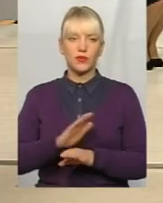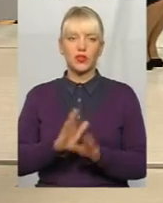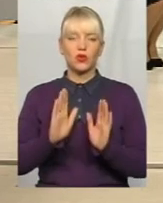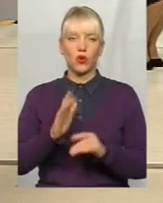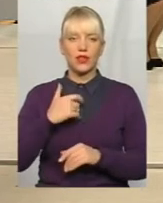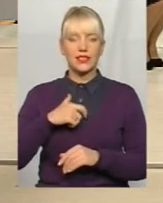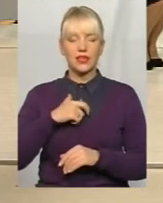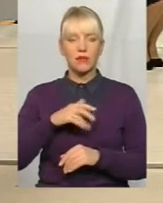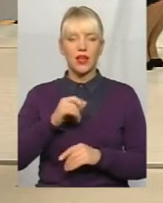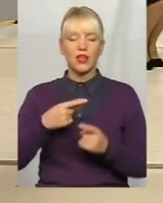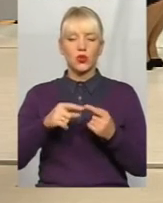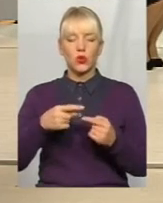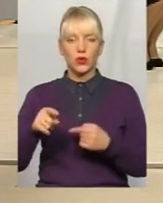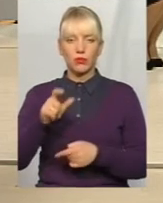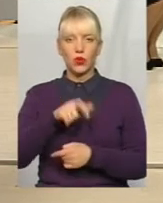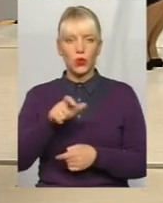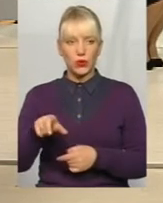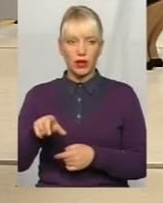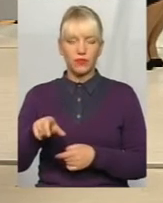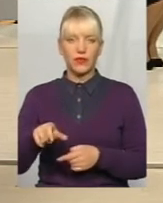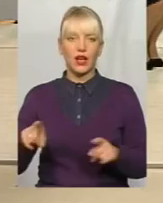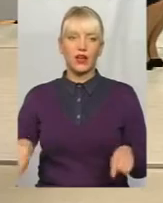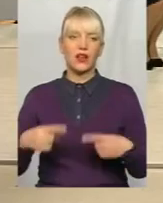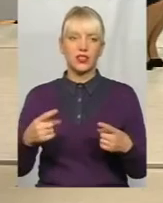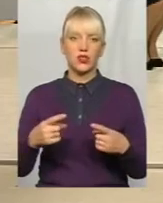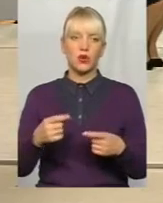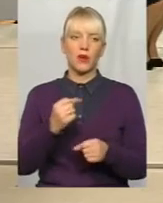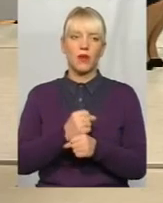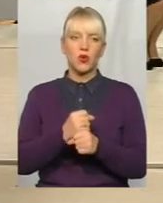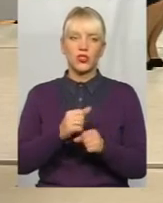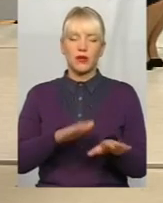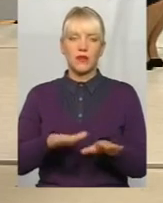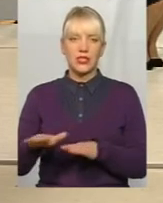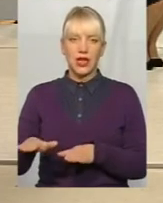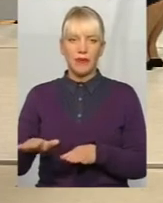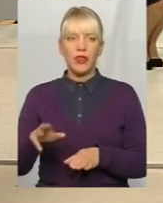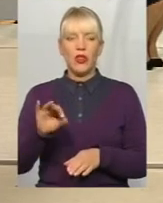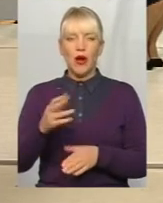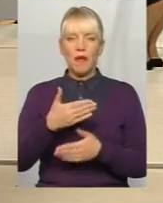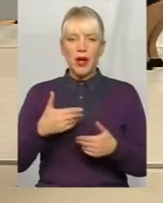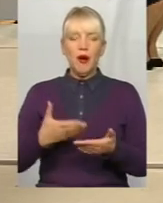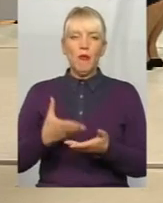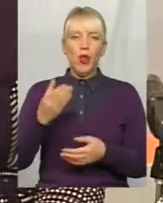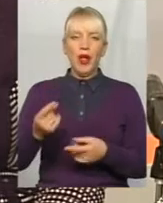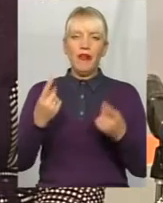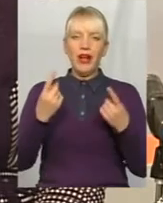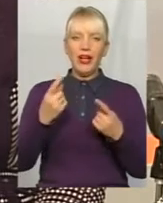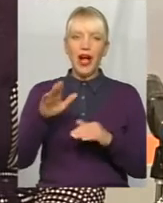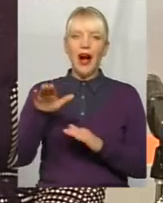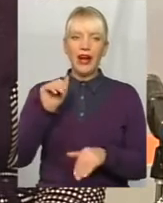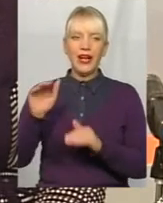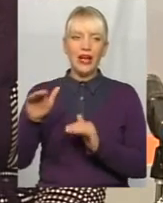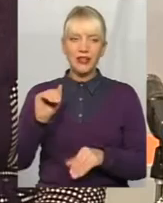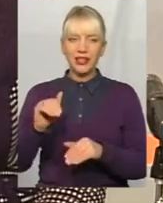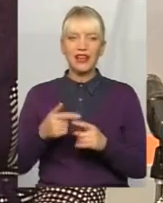себе, а ще і другим людям, організовуємо робочі міста, то ми ще платимо дуже великі аренди.